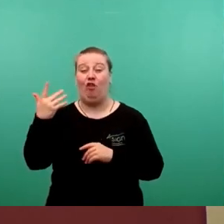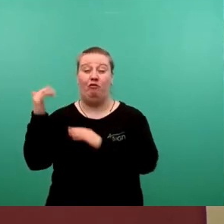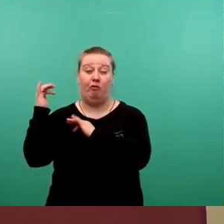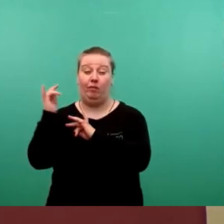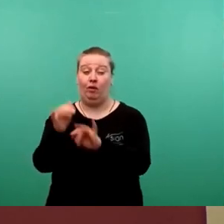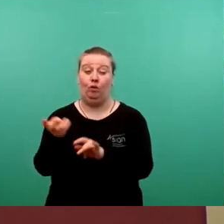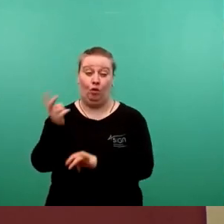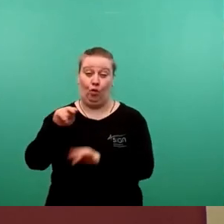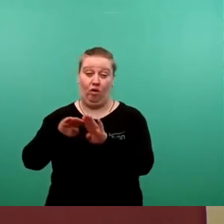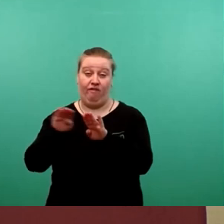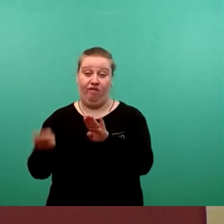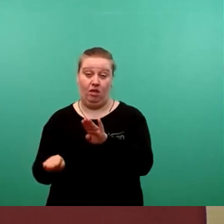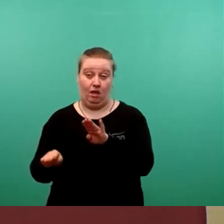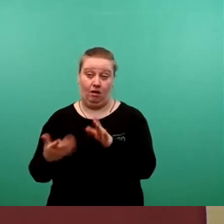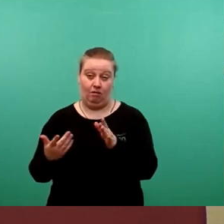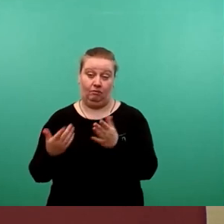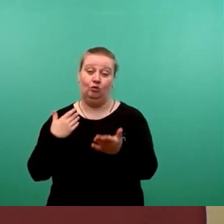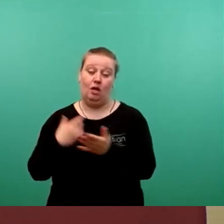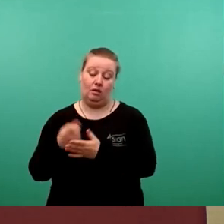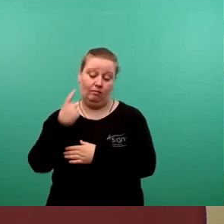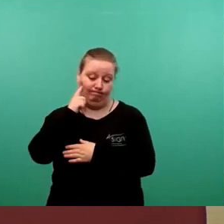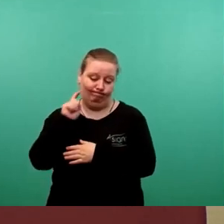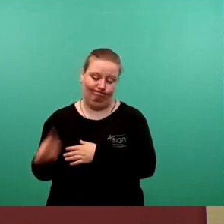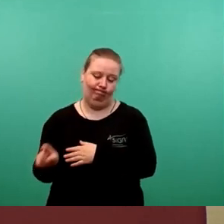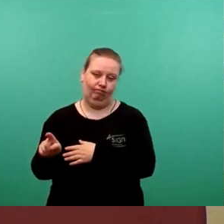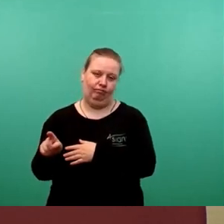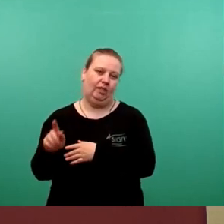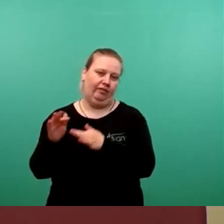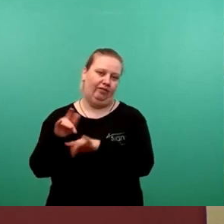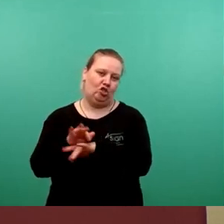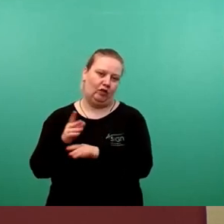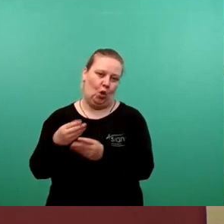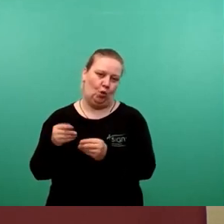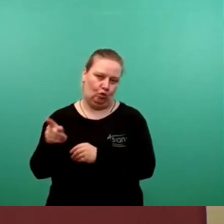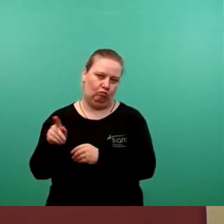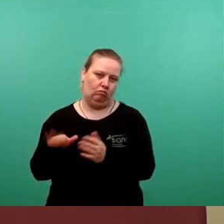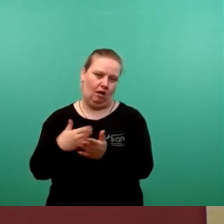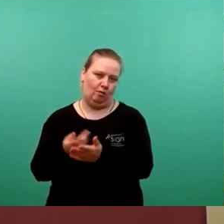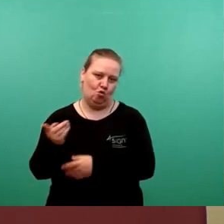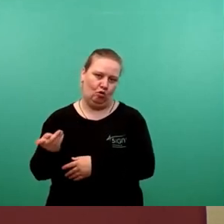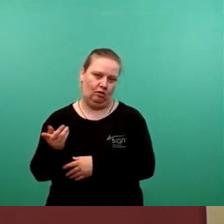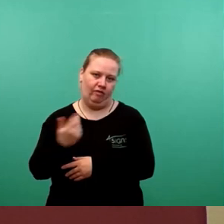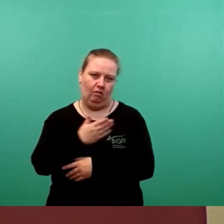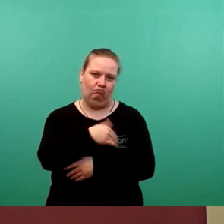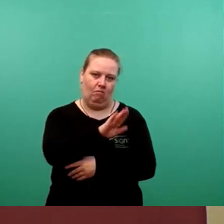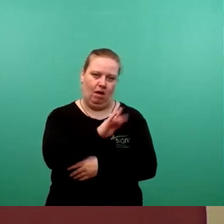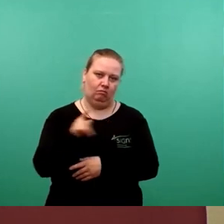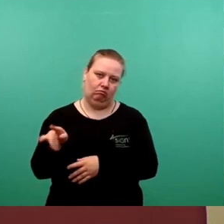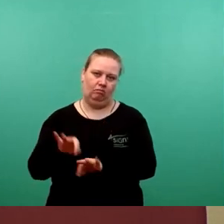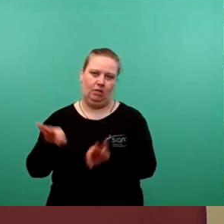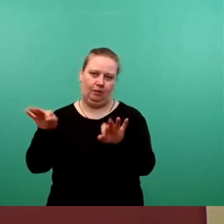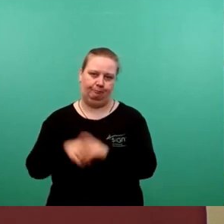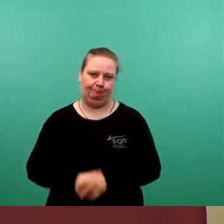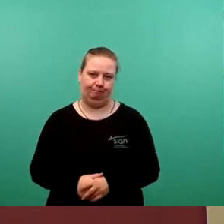günstiger ist. Insofern haben wir die wirtschaftlichste Lösung Ihnen zur Unterbringung der Verwaltung vorgeschlagen.